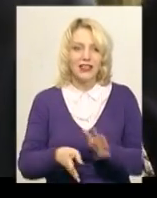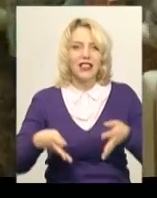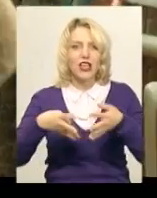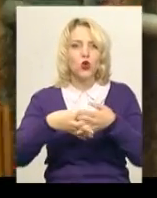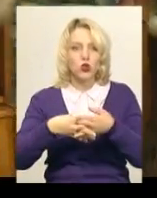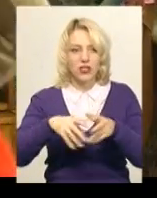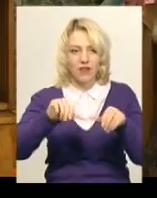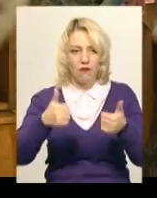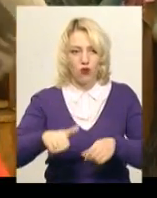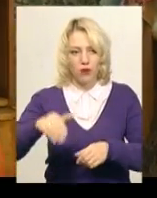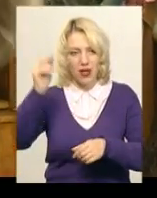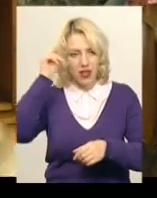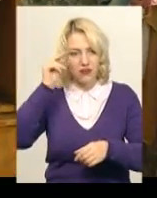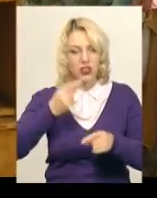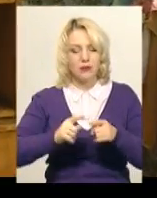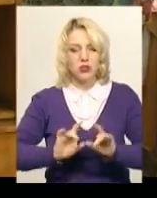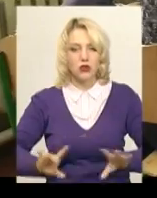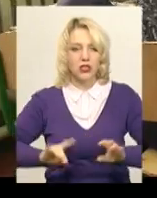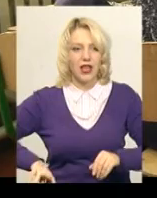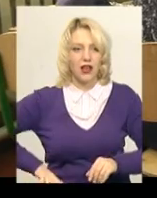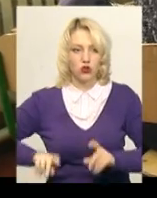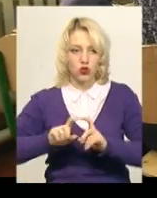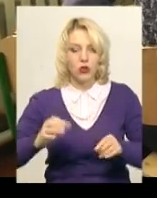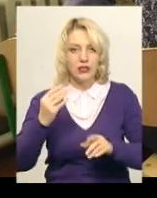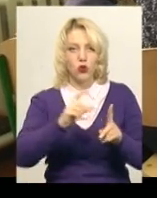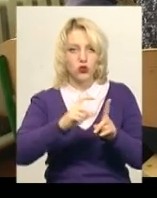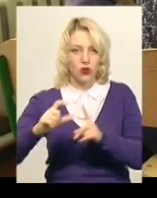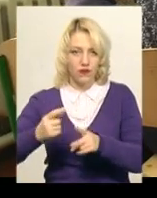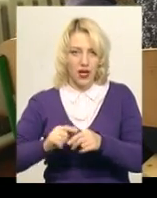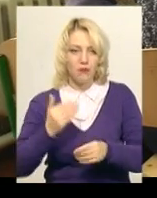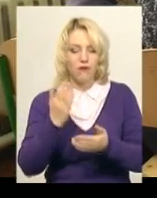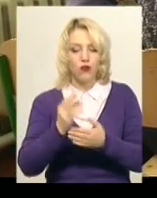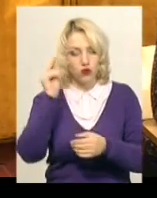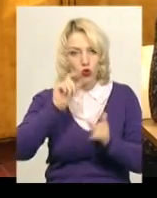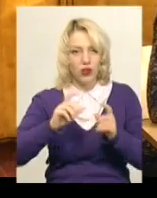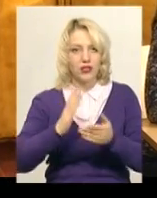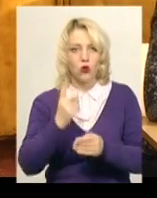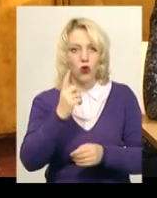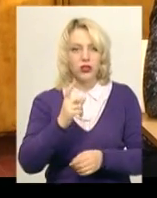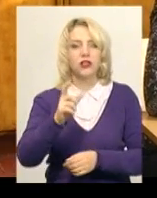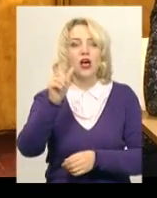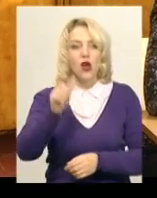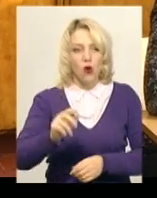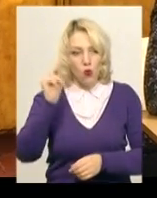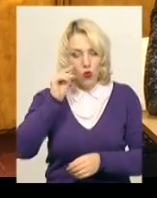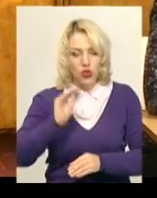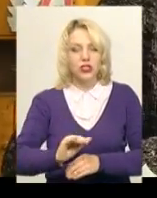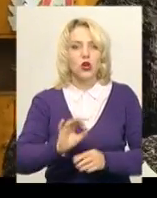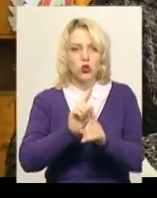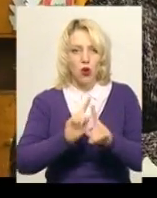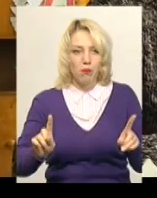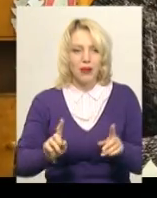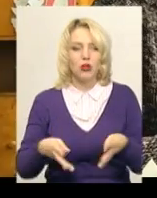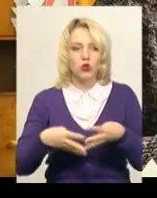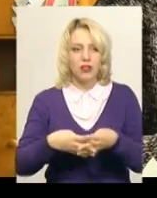навчання. Про це розповідає директор школи Микола Шкляр. За його словами, в школі є один учень з особливими освітніми потребами. В інклюзивних